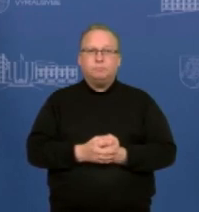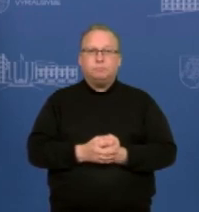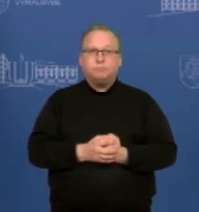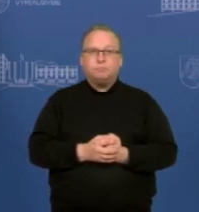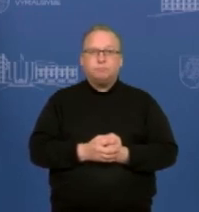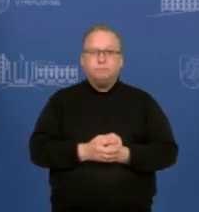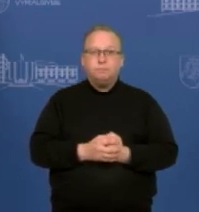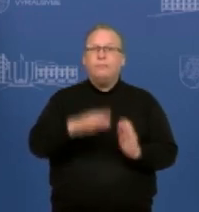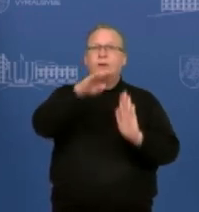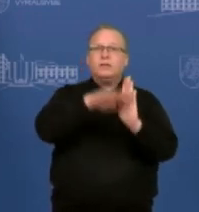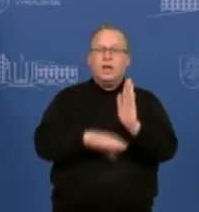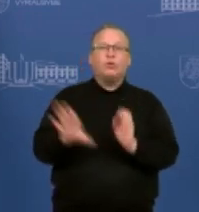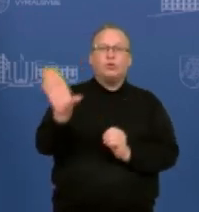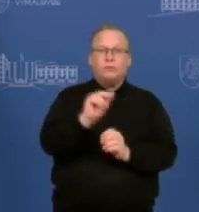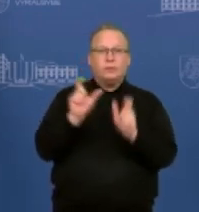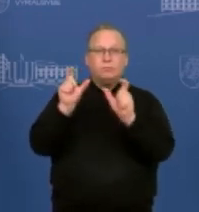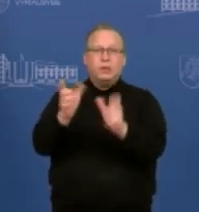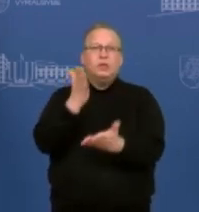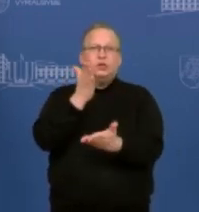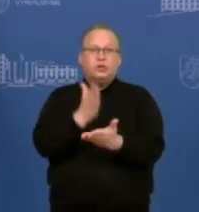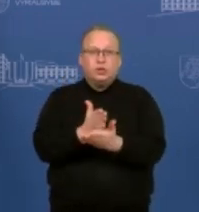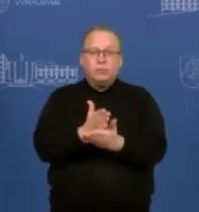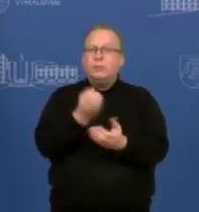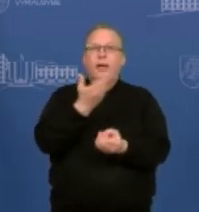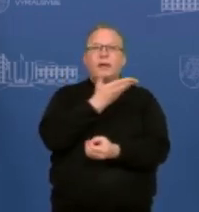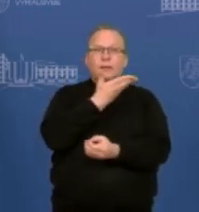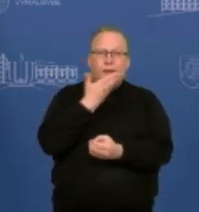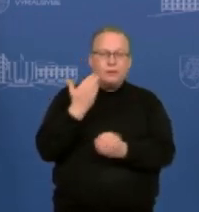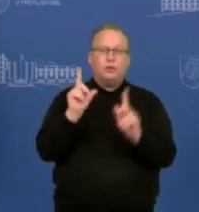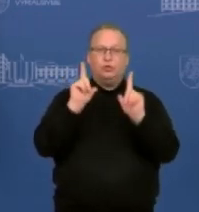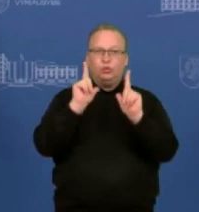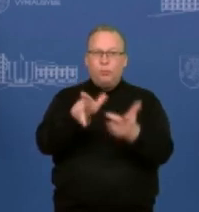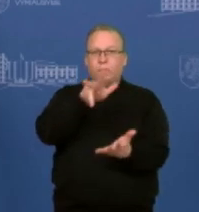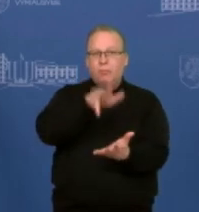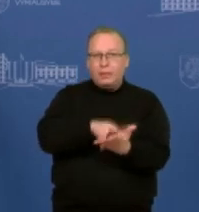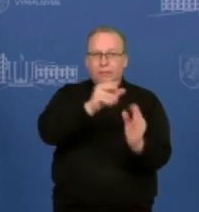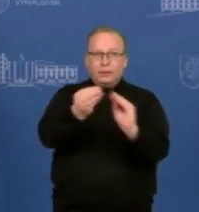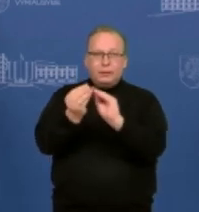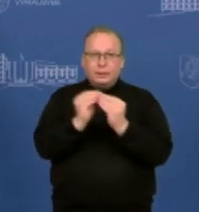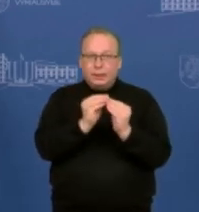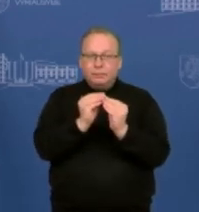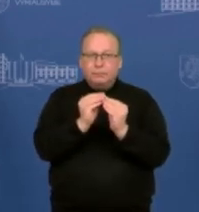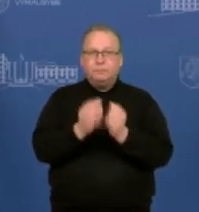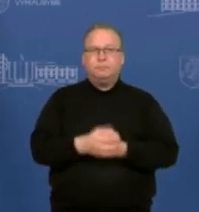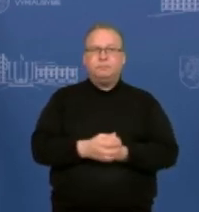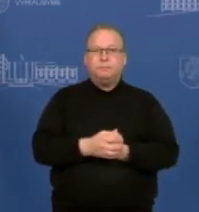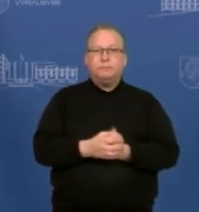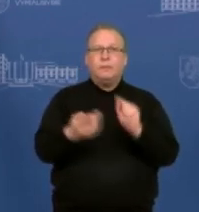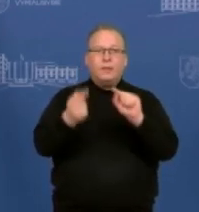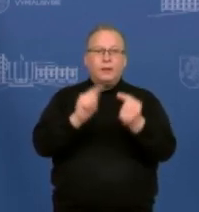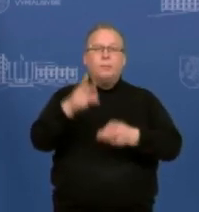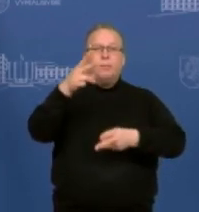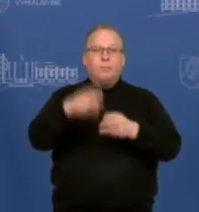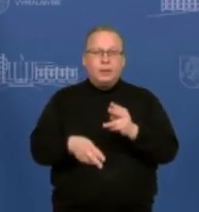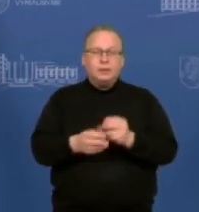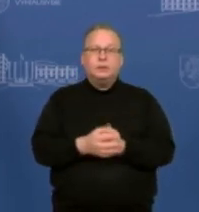Sąrašo, viso sankcijų sąrašo apimtis dar nėra aiškiai, jinai paaiškiai to met, kai jau tos darybos tarp valstybių, jos šiek tiek baigėsi,